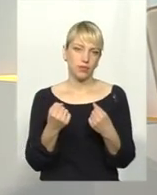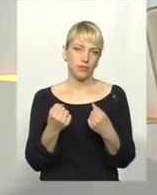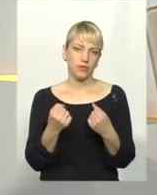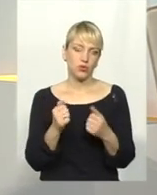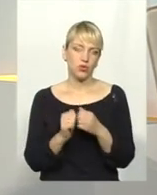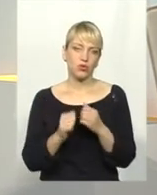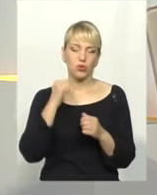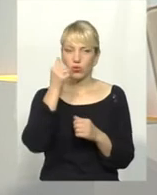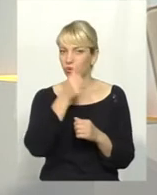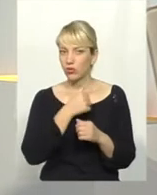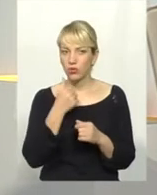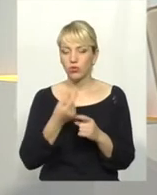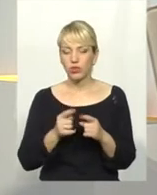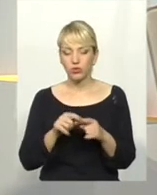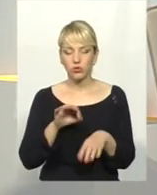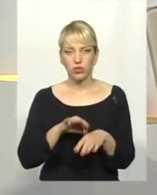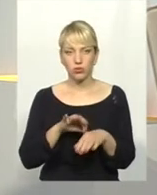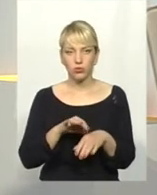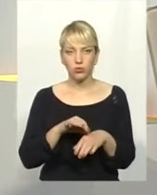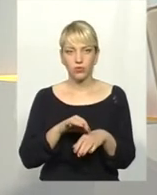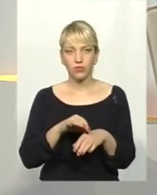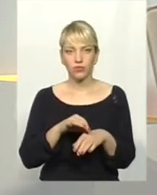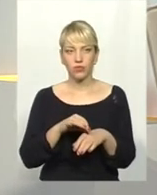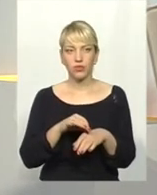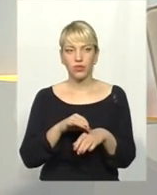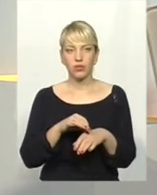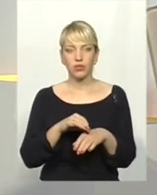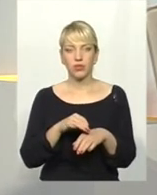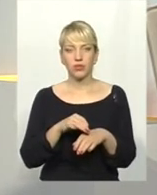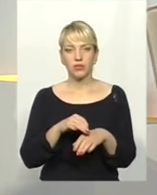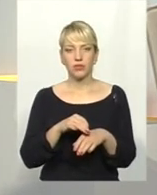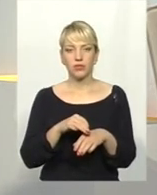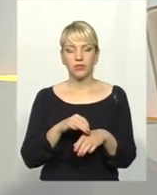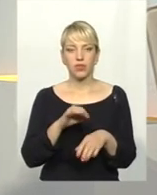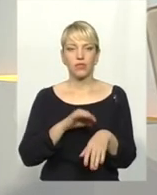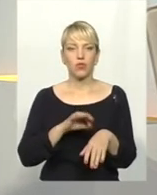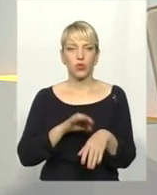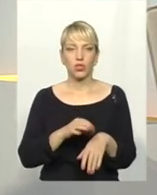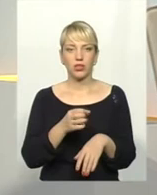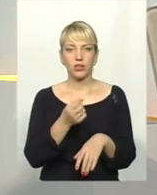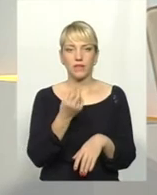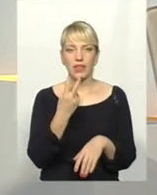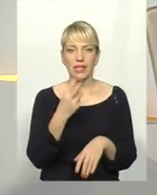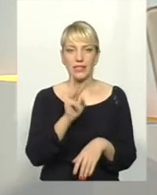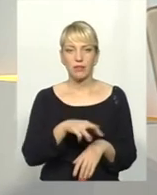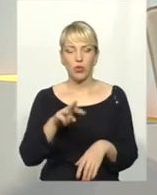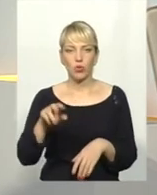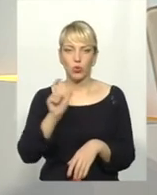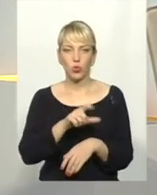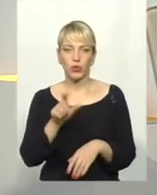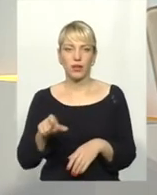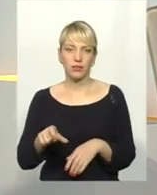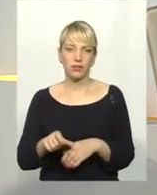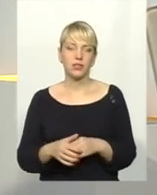щороку саме на цю недугу захворює більше 12 мільйонів людей. І,